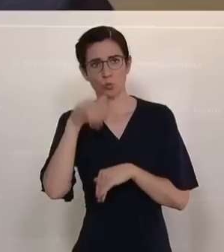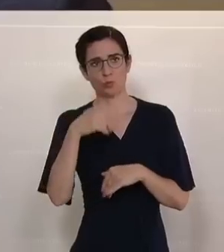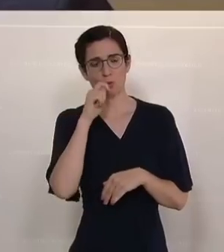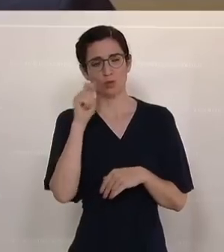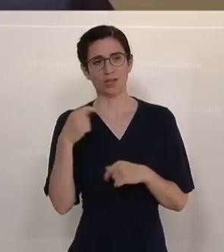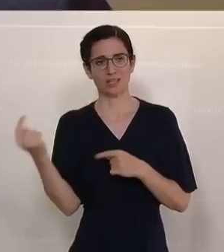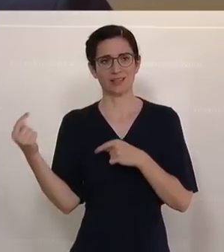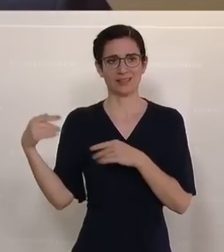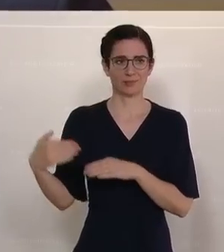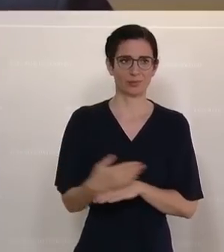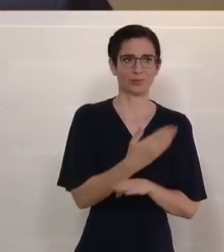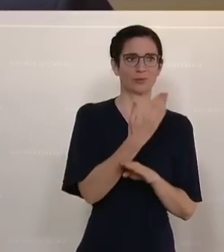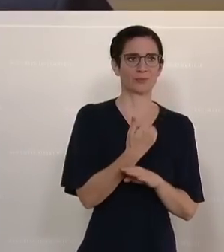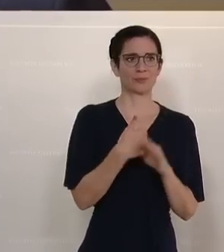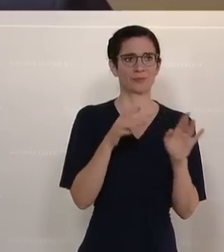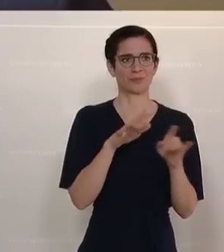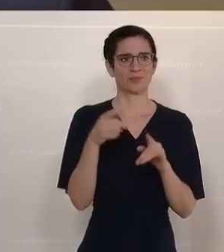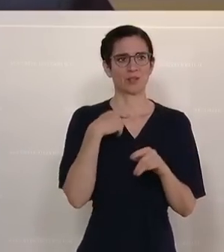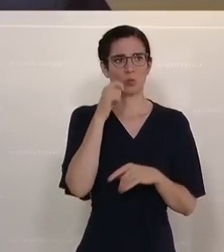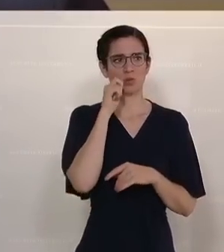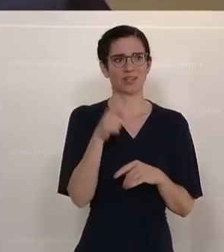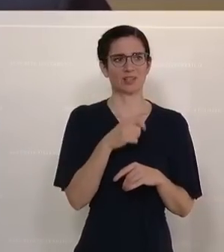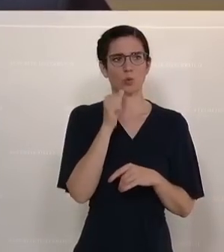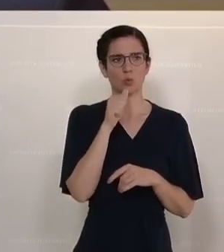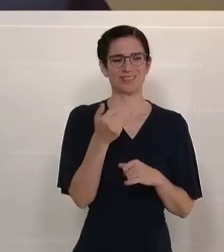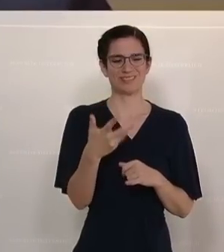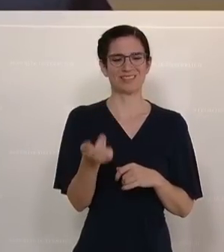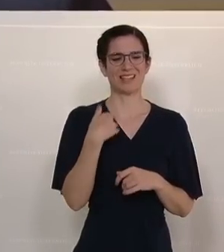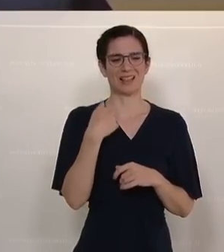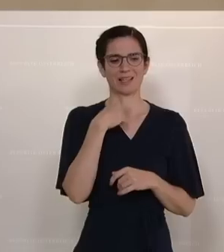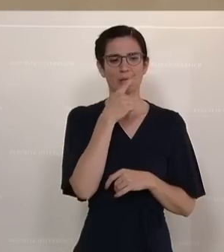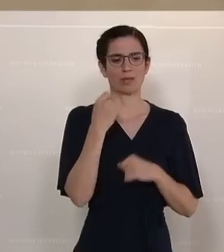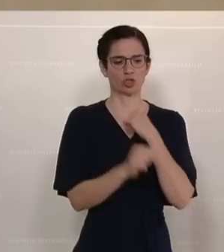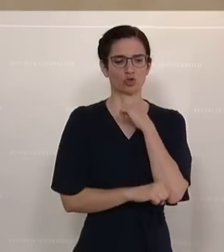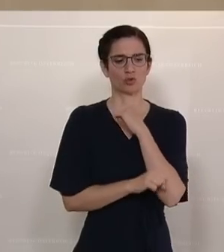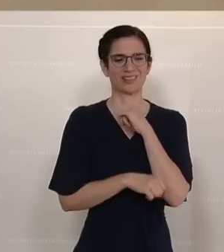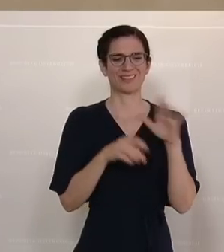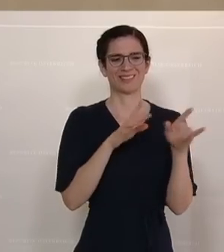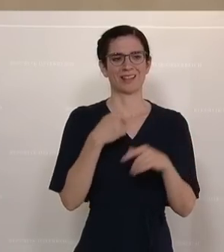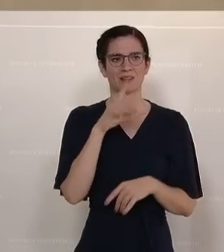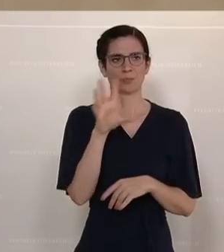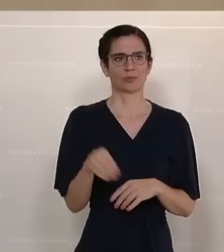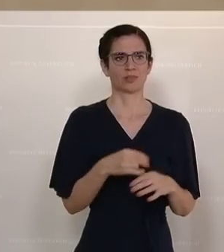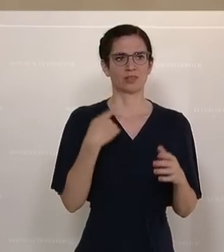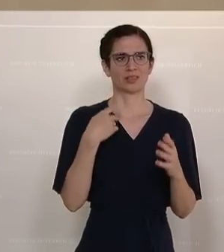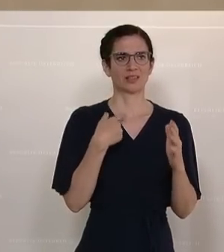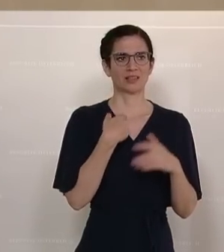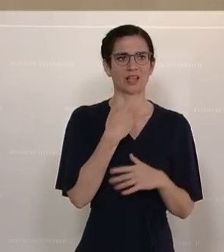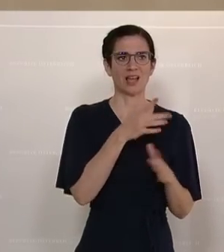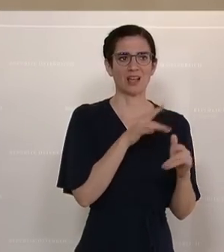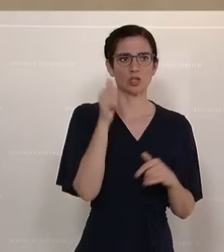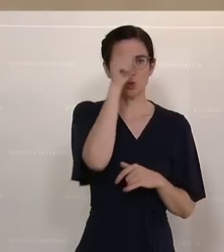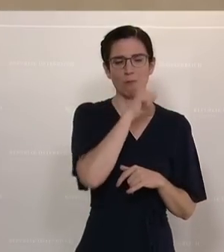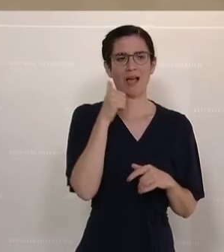Was führt das dazu? In der Ukraine haben offensichtlich unzählige Menschen studiert und aus Nigeria und aus Afghanistan und Somalia.